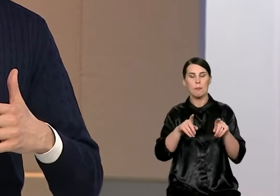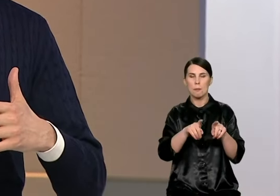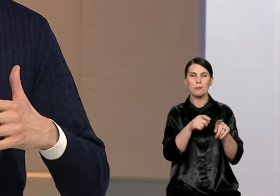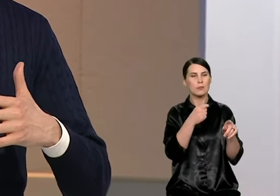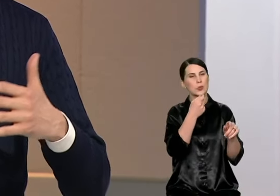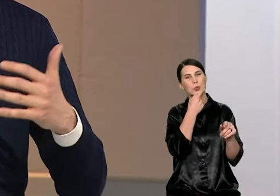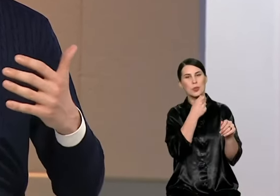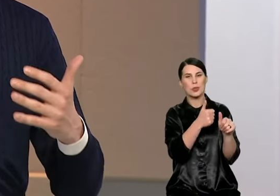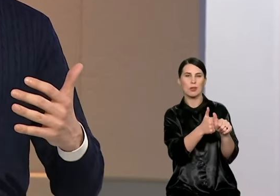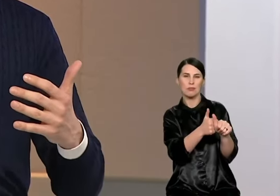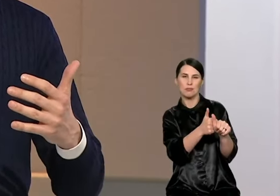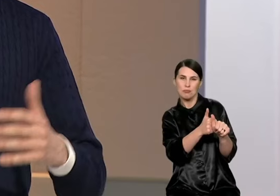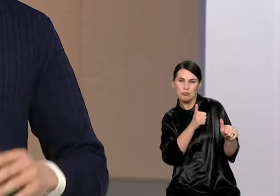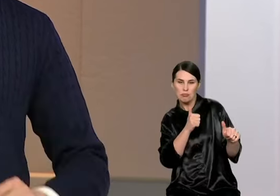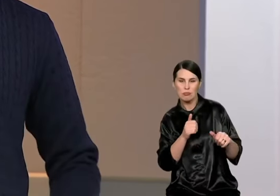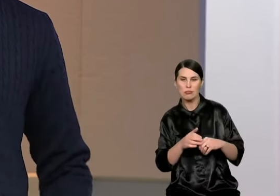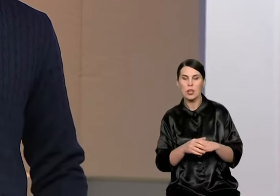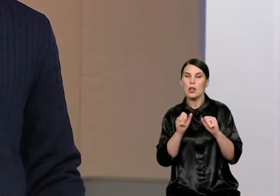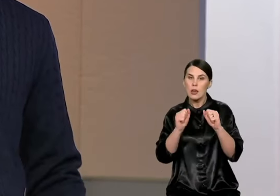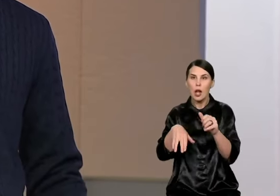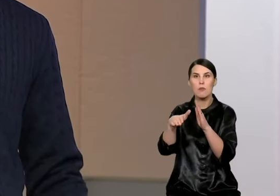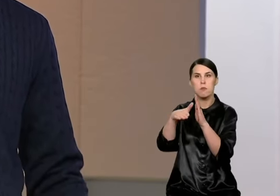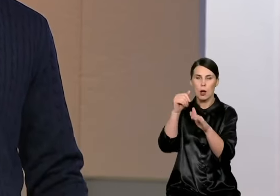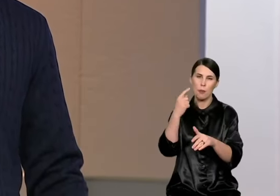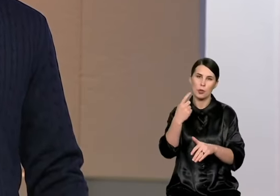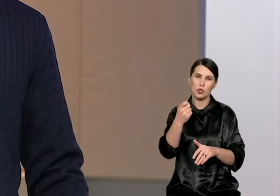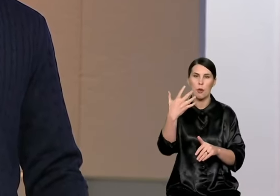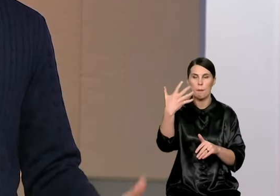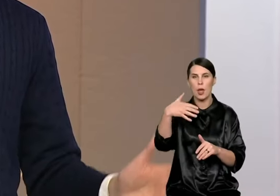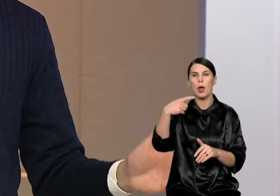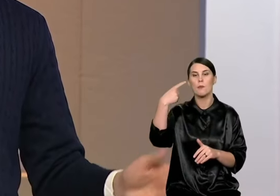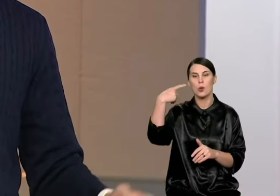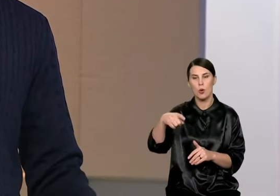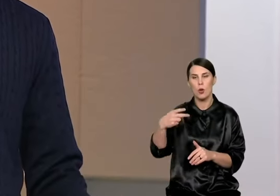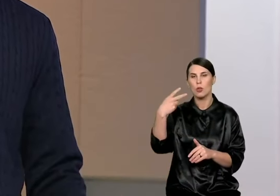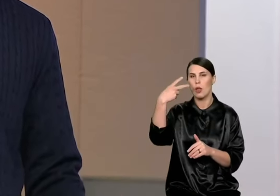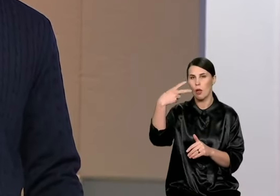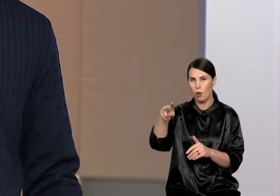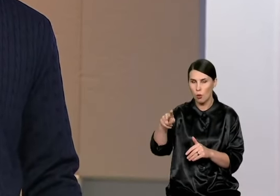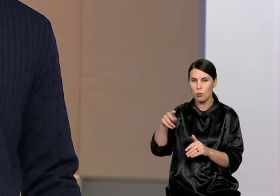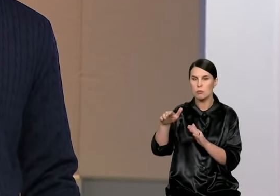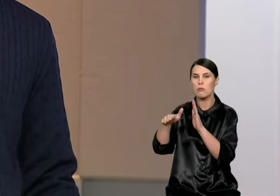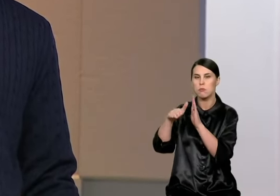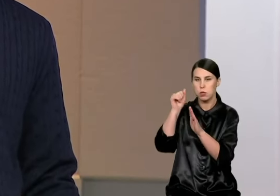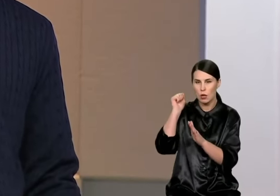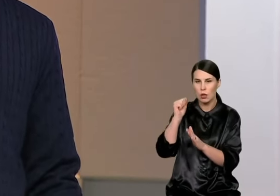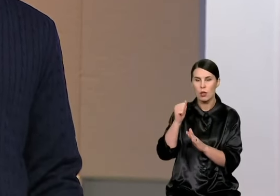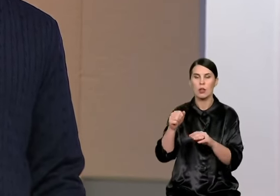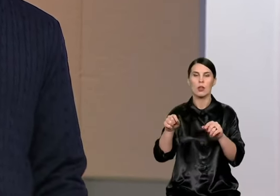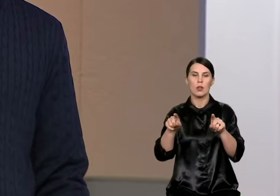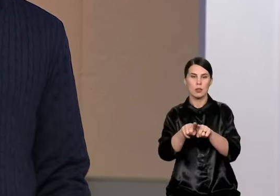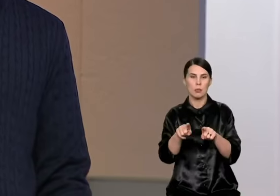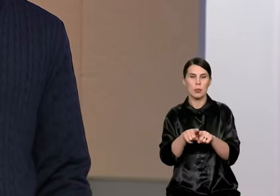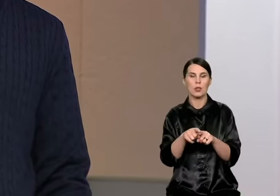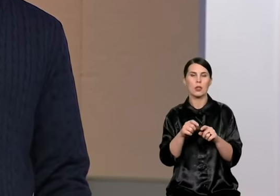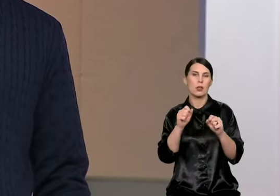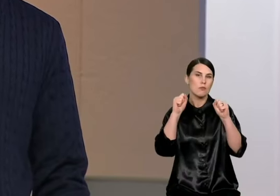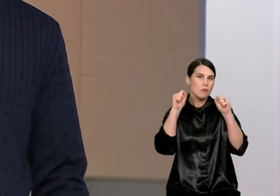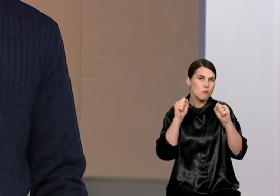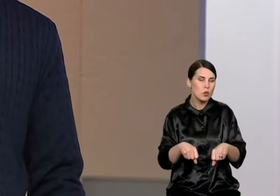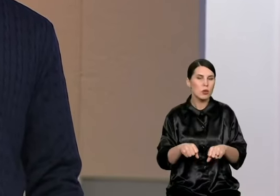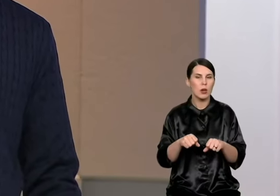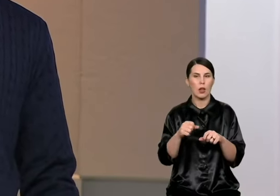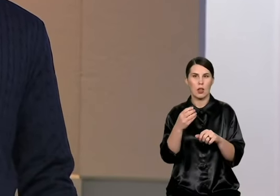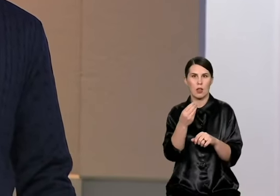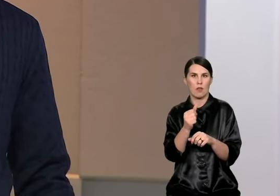sudarintis galimybę miestui dar maždaug pasiskolinti apie 150 milijonų. Tai pakeistas fiskalinės drausmės įstatymas, kuris sudaro galimybę